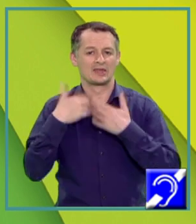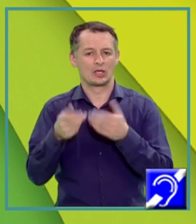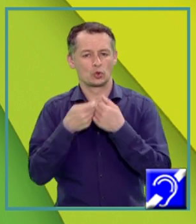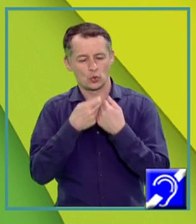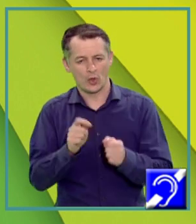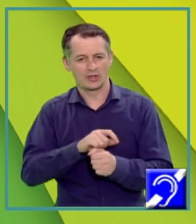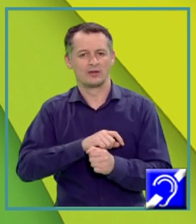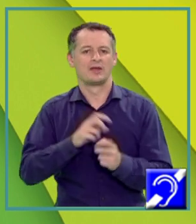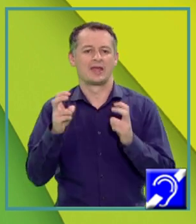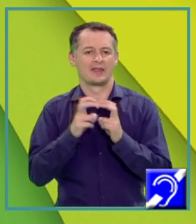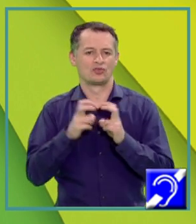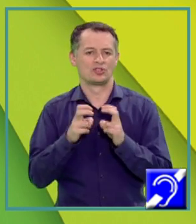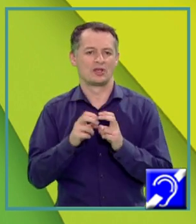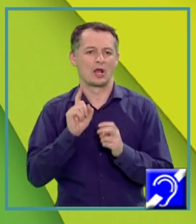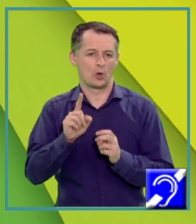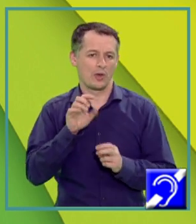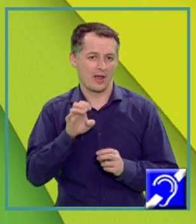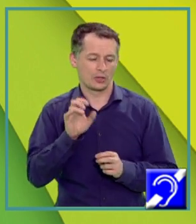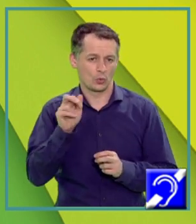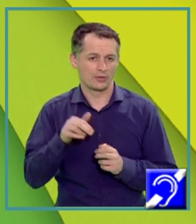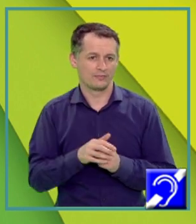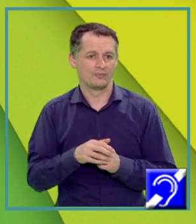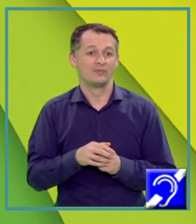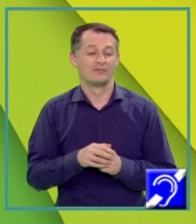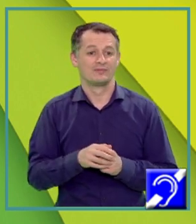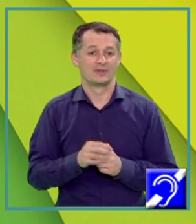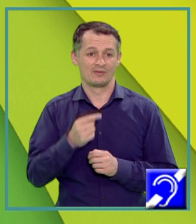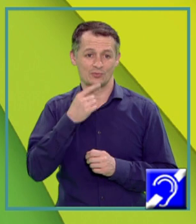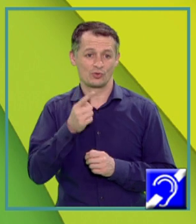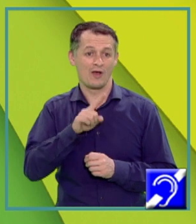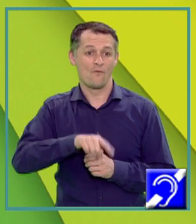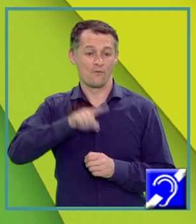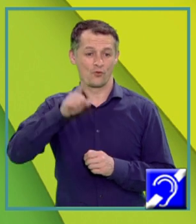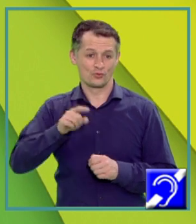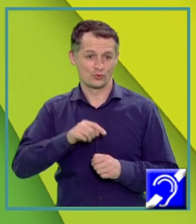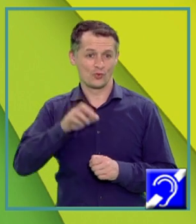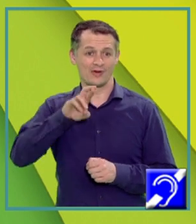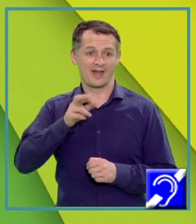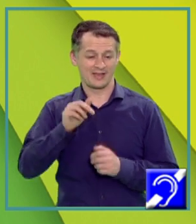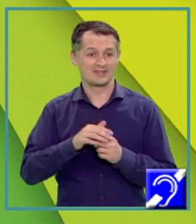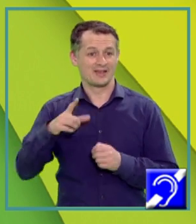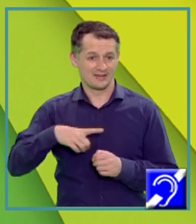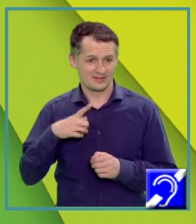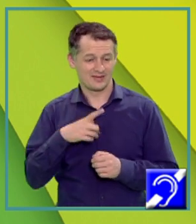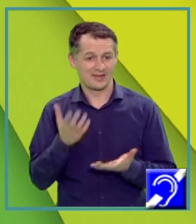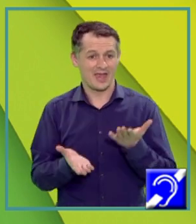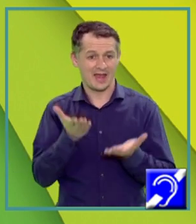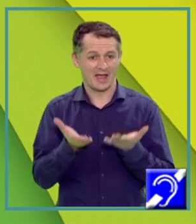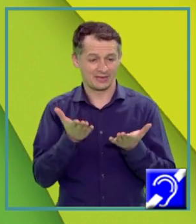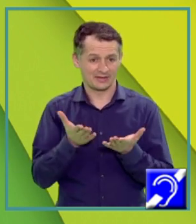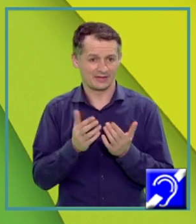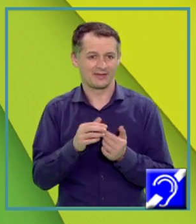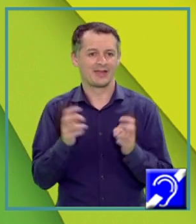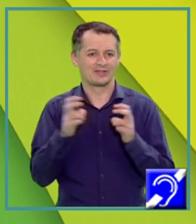cantitate de energie. Vă reamintesc faptul că fluxul radiației reprezintă cantitatea de energie